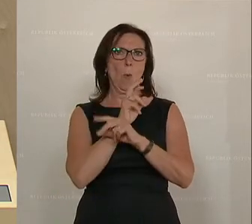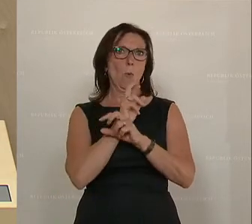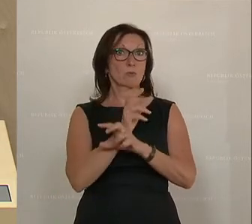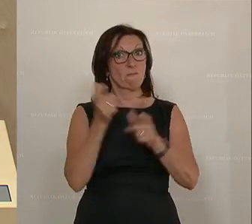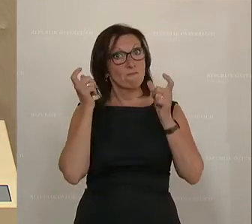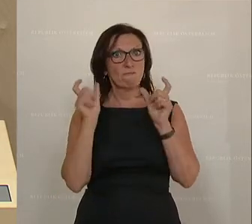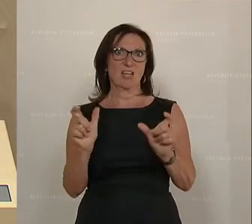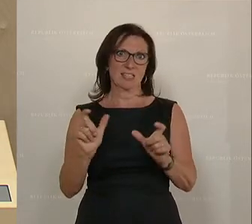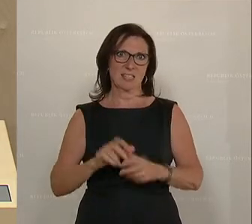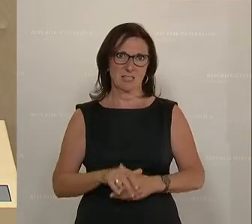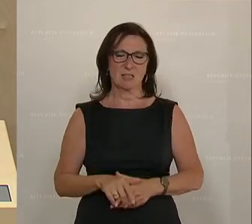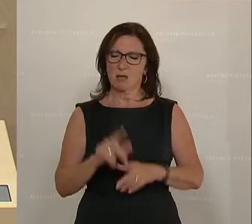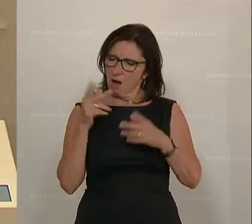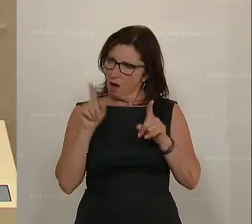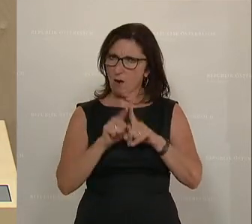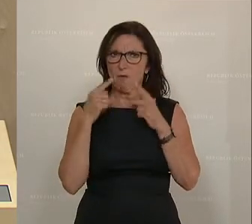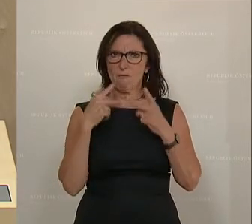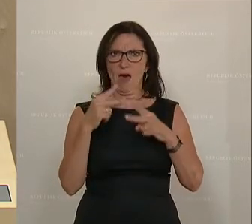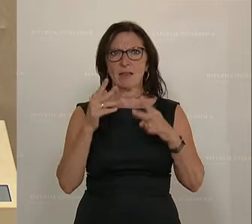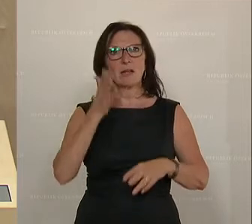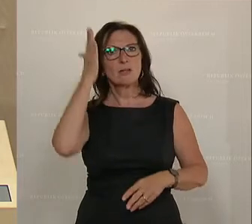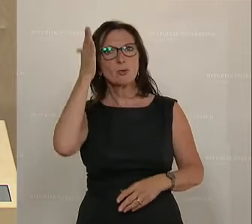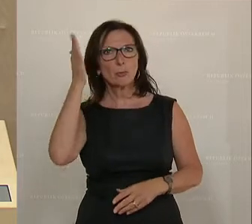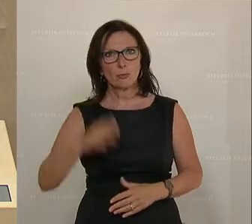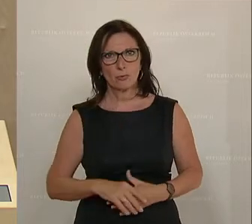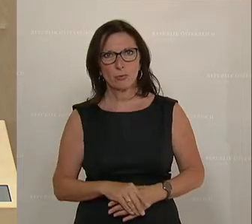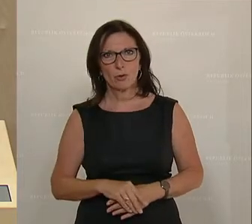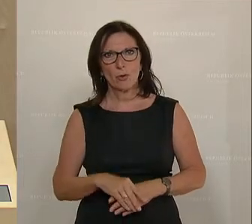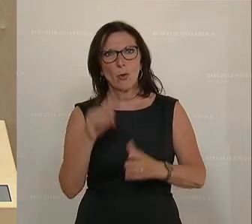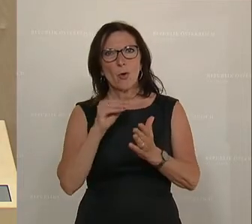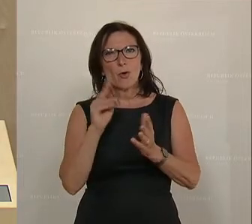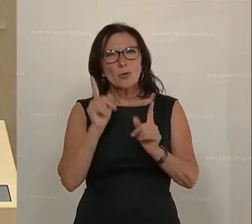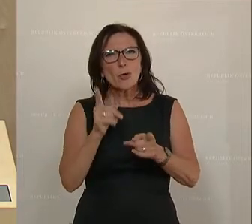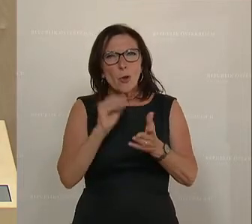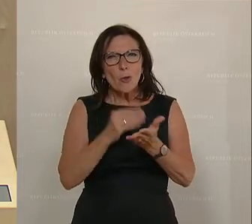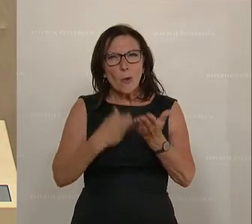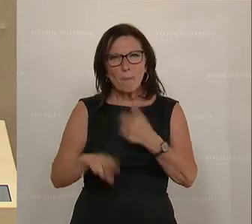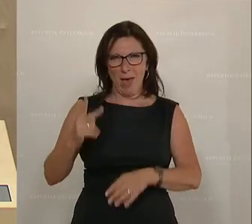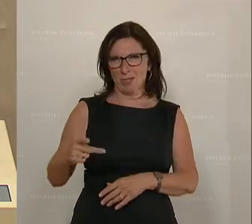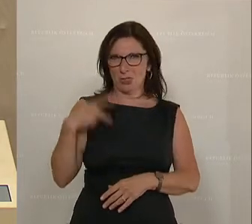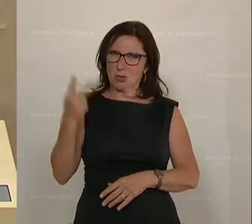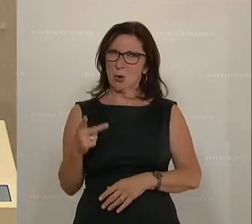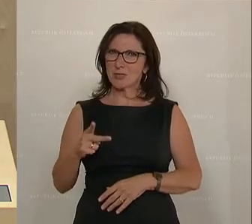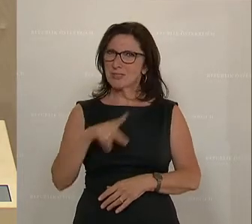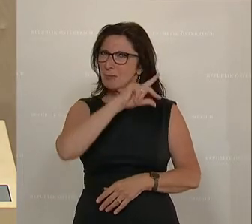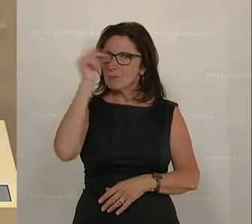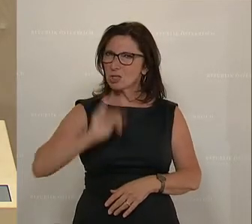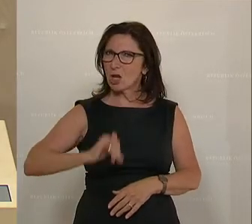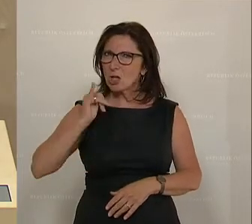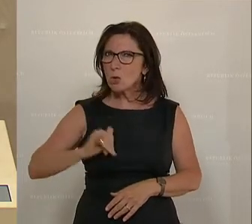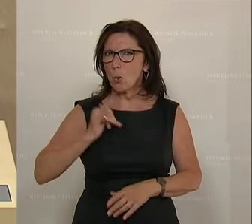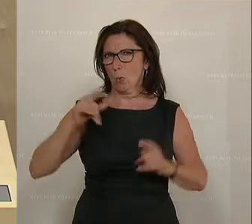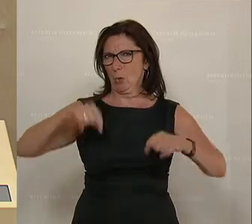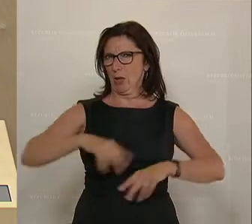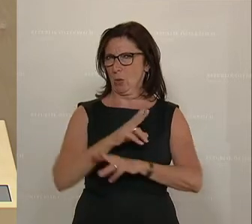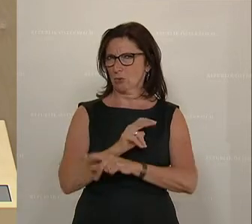bekommt. Und wir auch weiterhin zukünftig noch mehr stolz sein können auf die jungen Menschen bei uns in unserem Land,